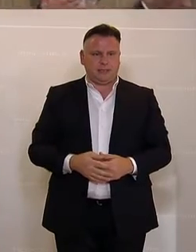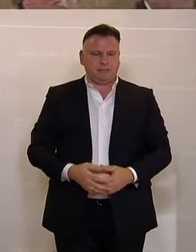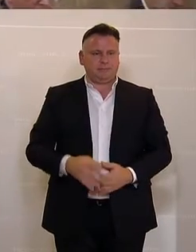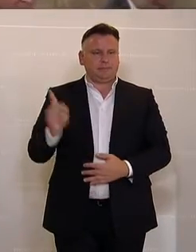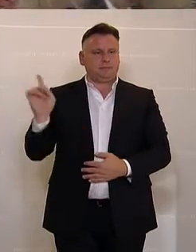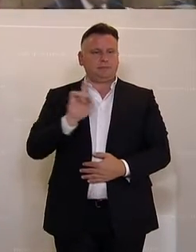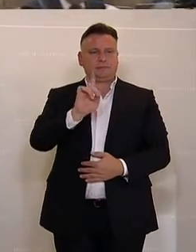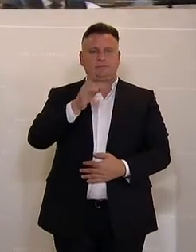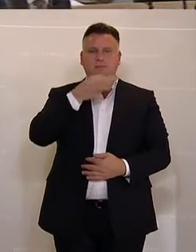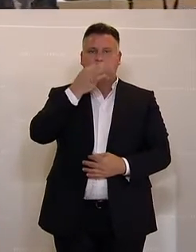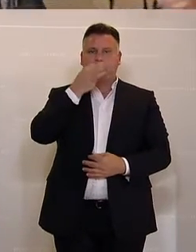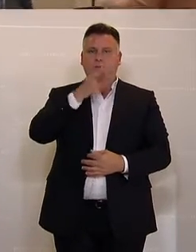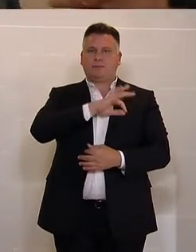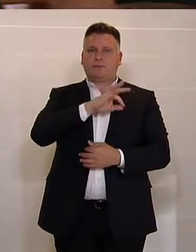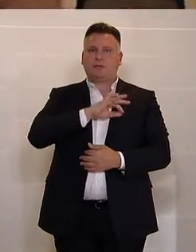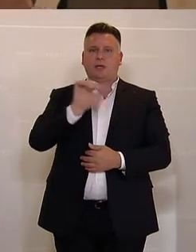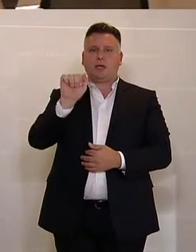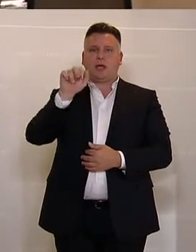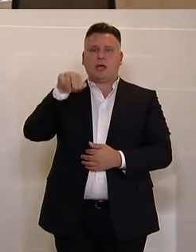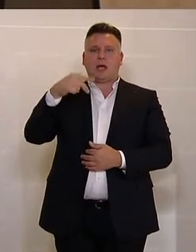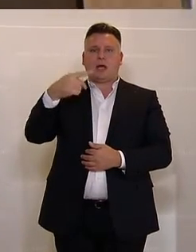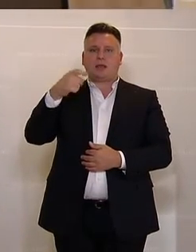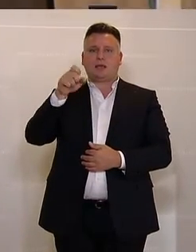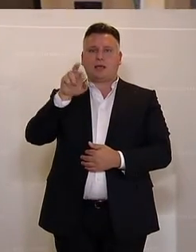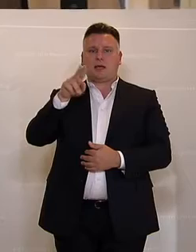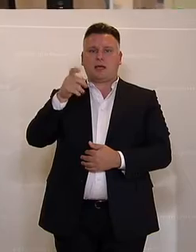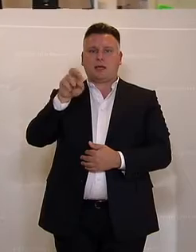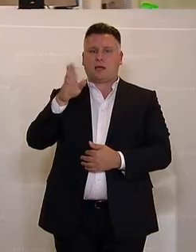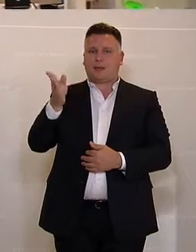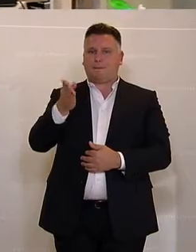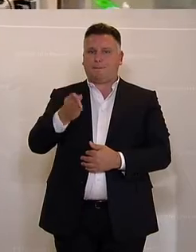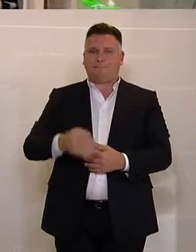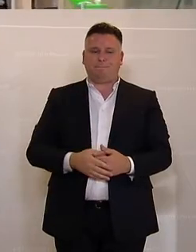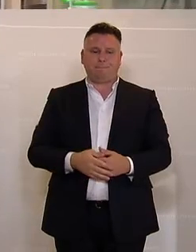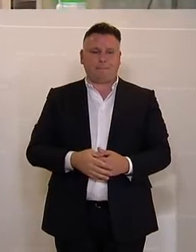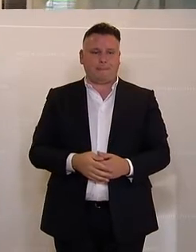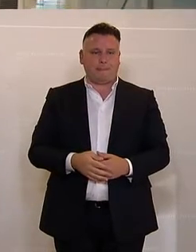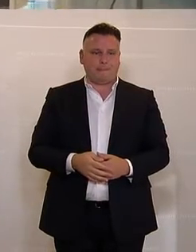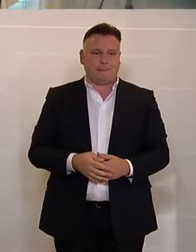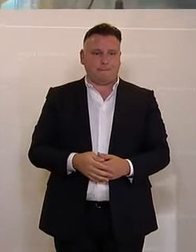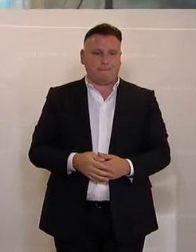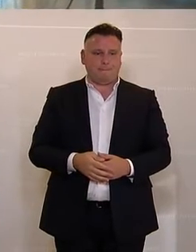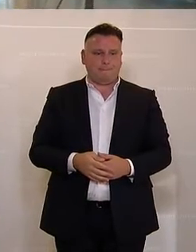Es mache einen Unterschied, ob jemand am Land oder in der Stadt wohne. Hier greife der Klimabonus ein, meint Tanja Graf von der ÖVP.